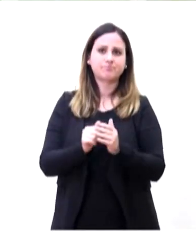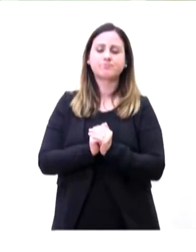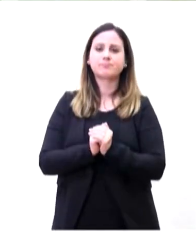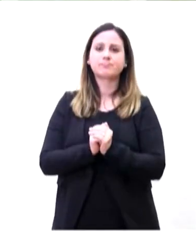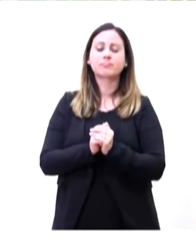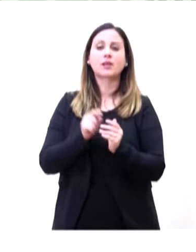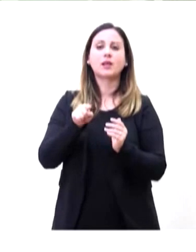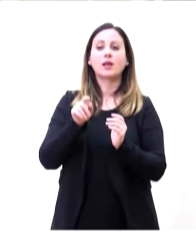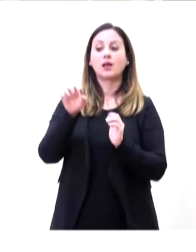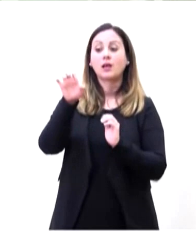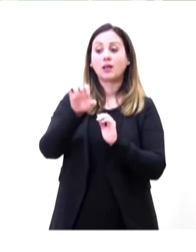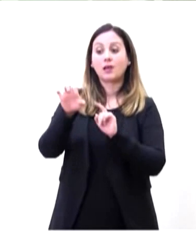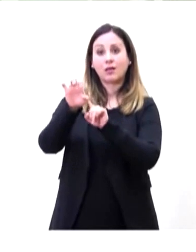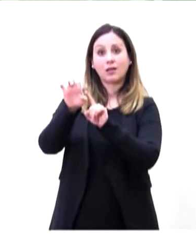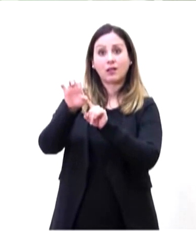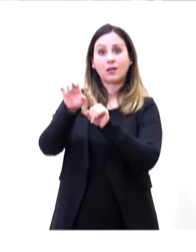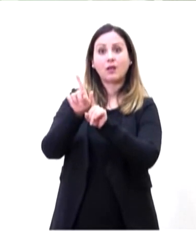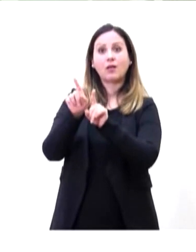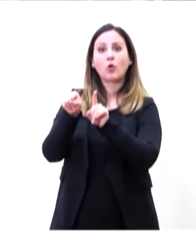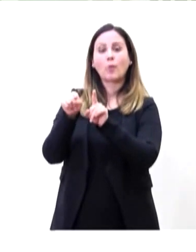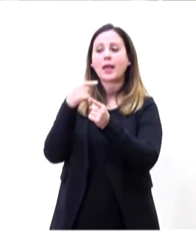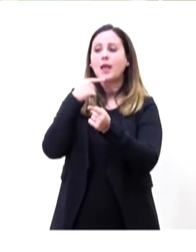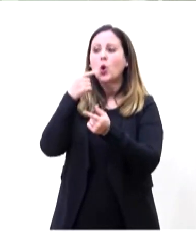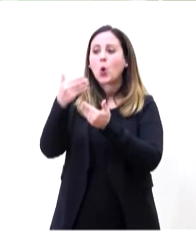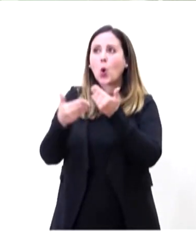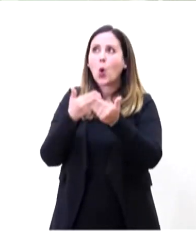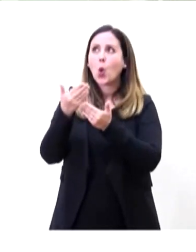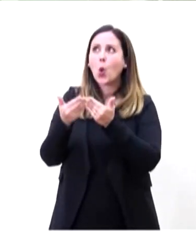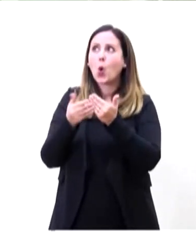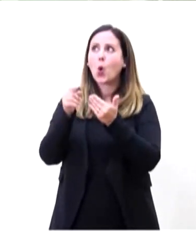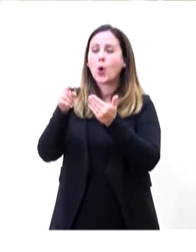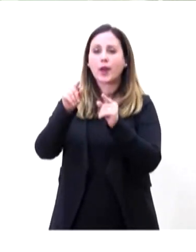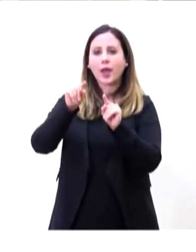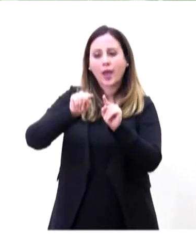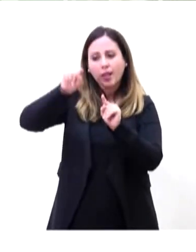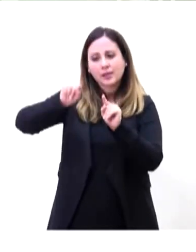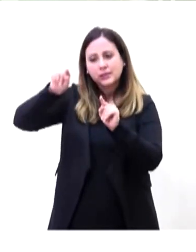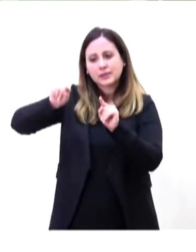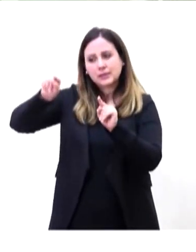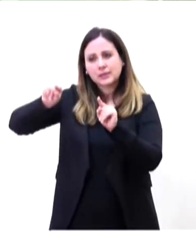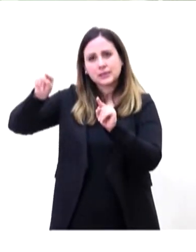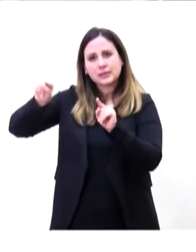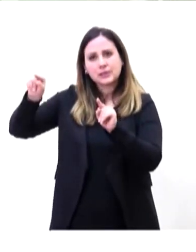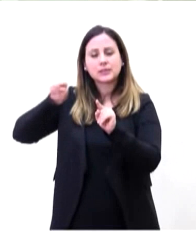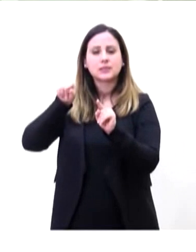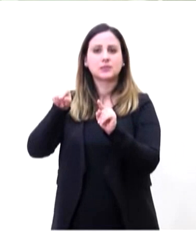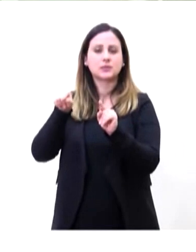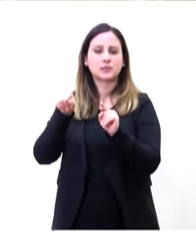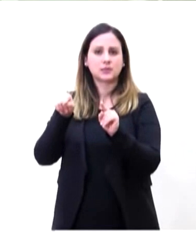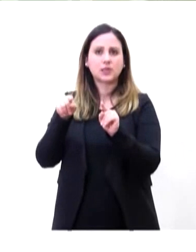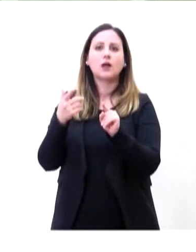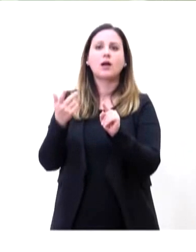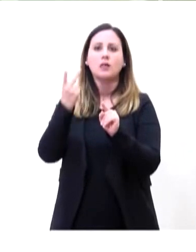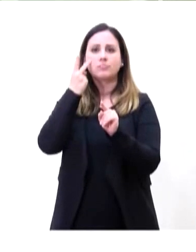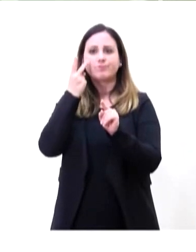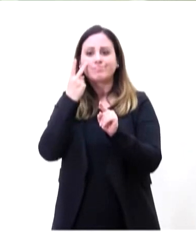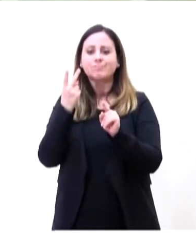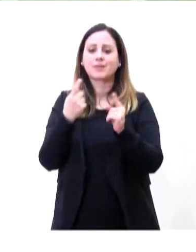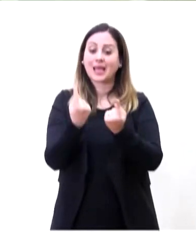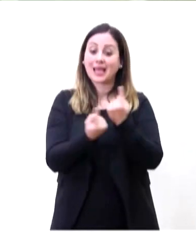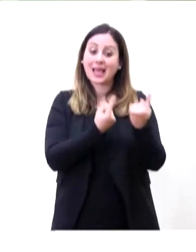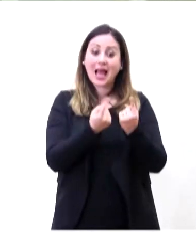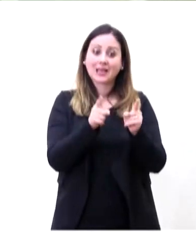rappresenta i casi che non sono ancora completamente confermati, o non sono completamente